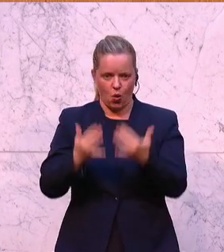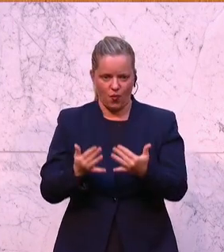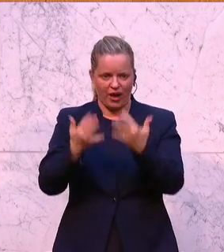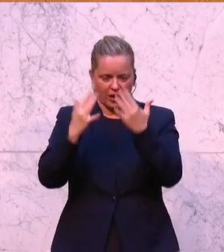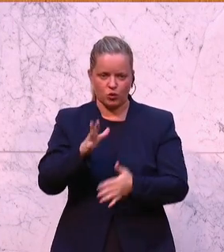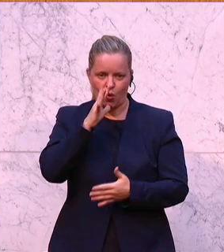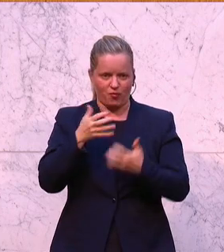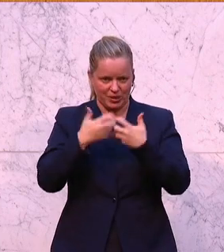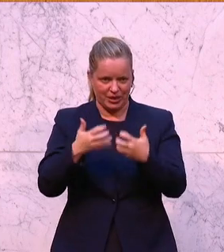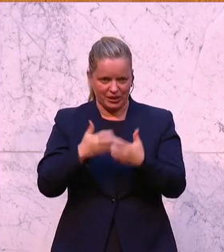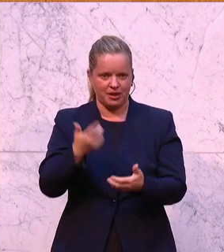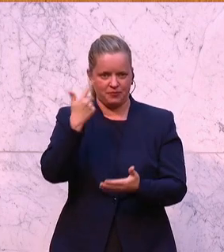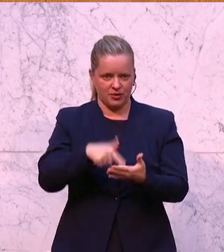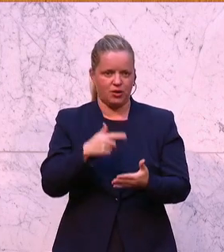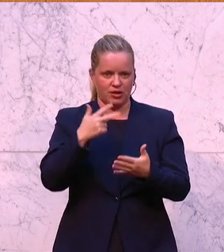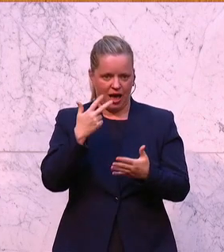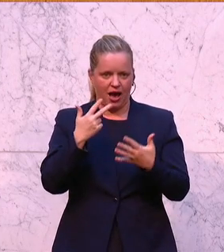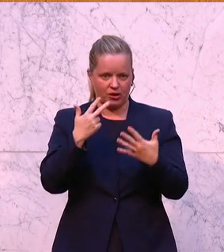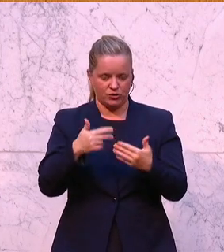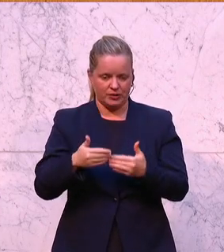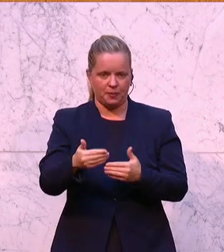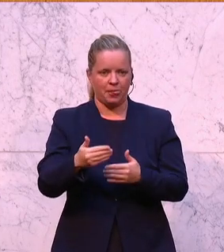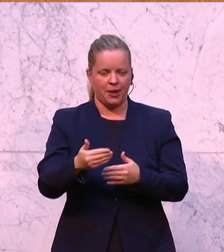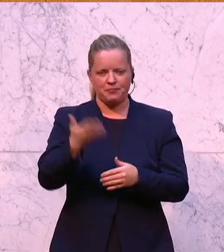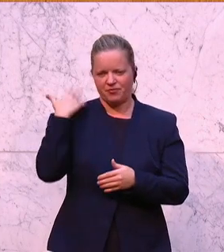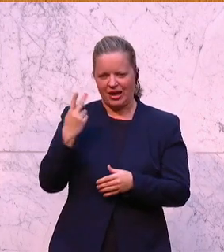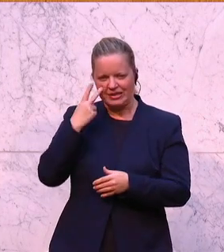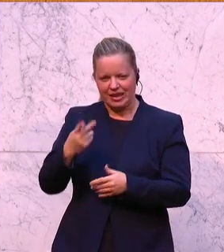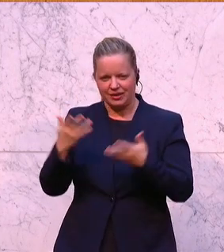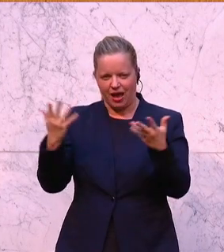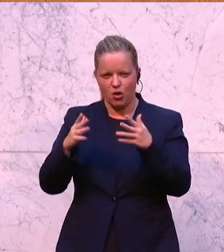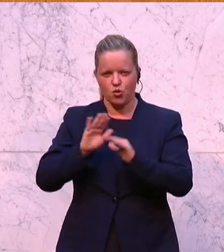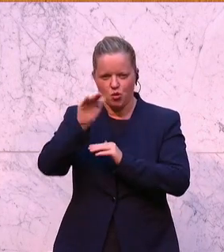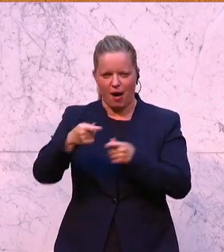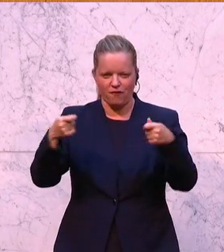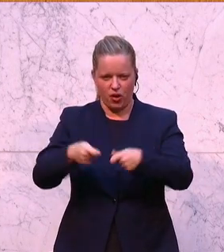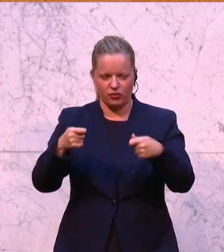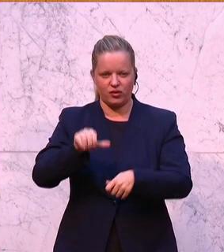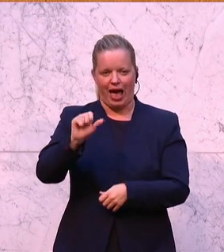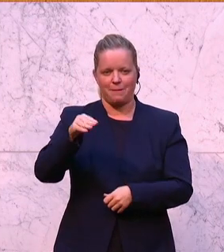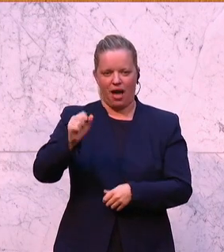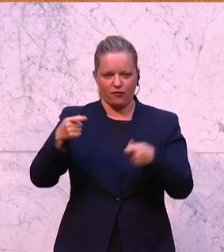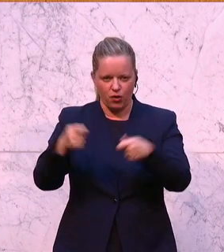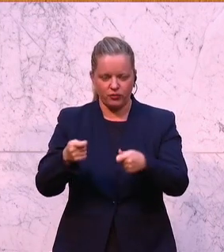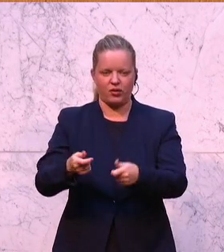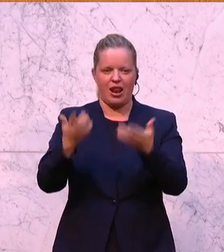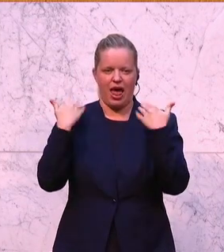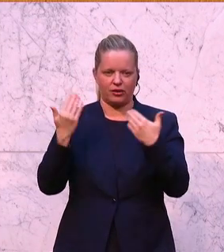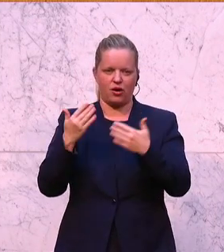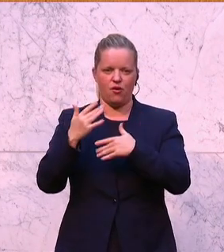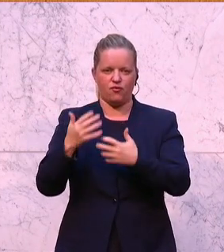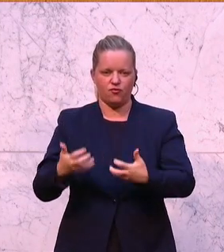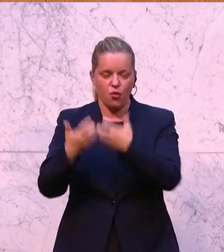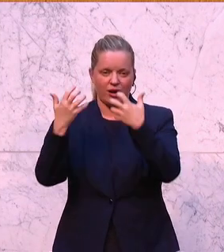-21. Und da gibt es nachweislich eine Überforderung von Armerförderungen für Land- und forstwirtschaftliche